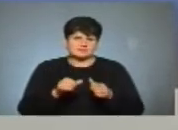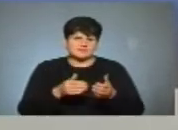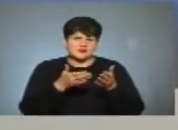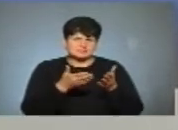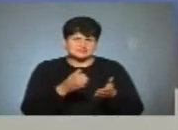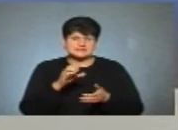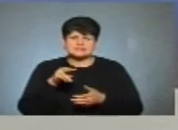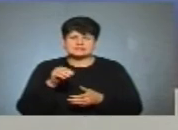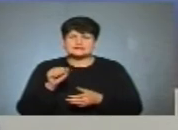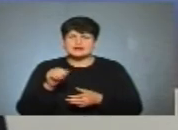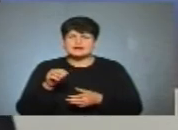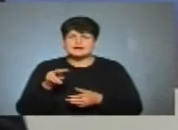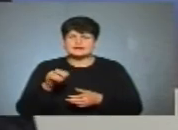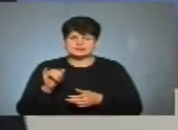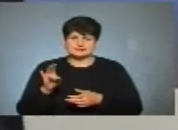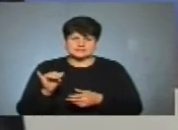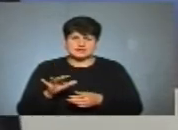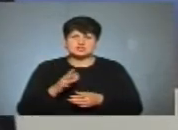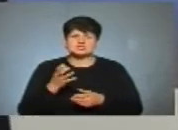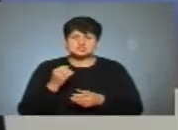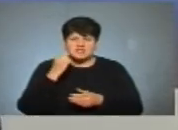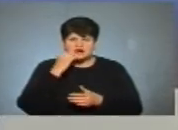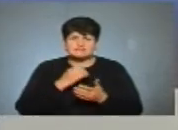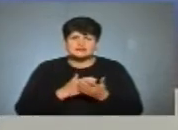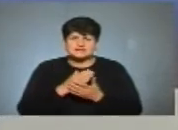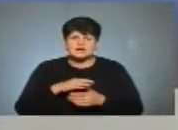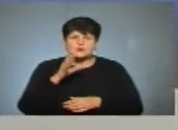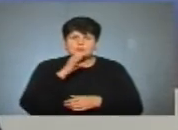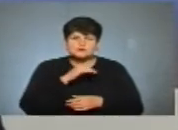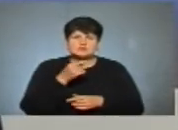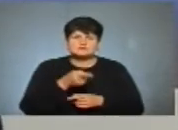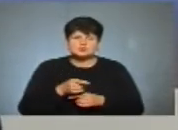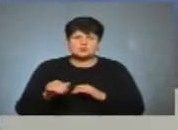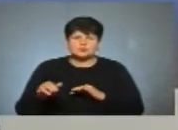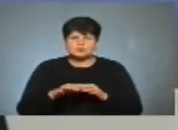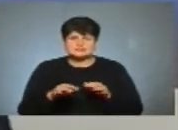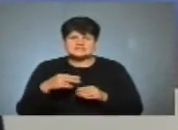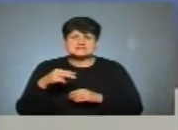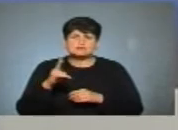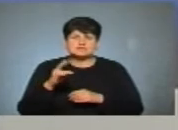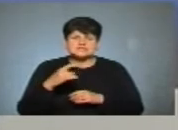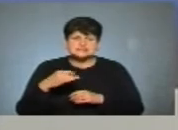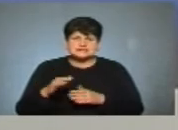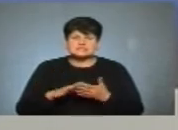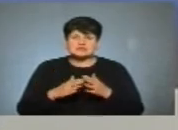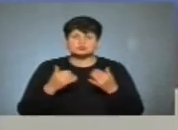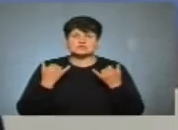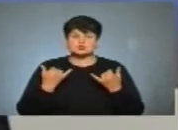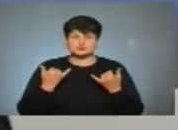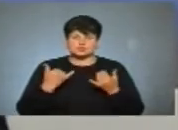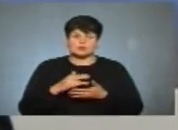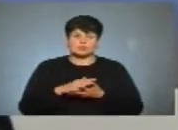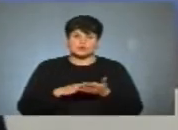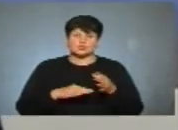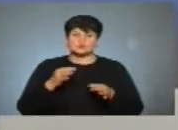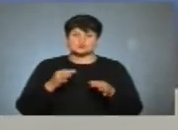Сталіна. В суді було доведено, що ще й ветеранів обікрали в цьому процесі запорізьких. І станом на сьогодні тривають